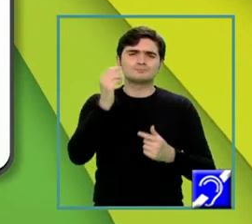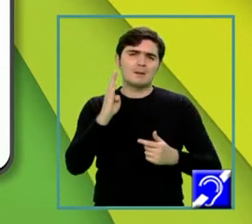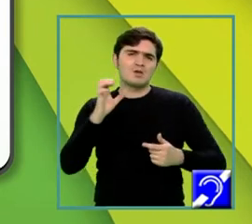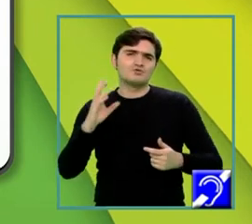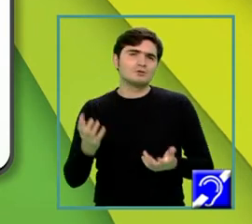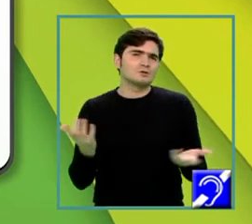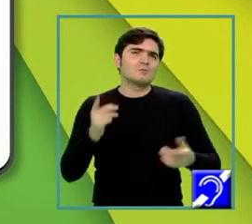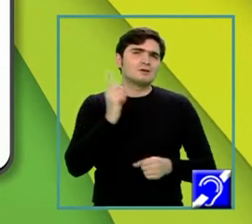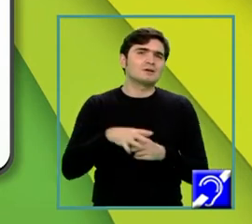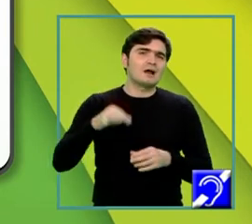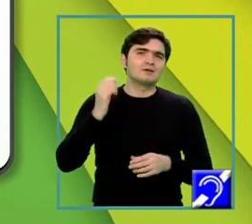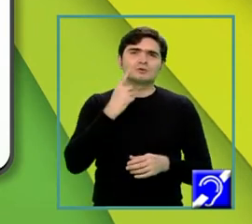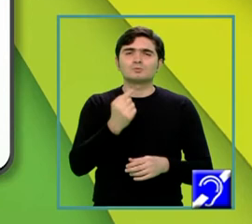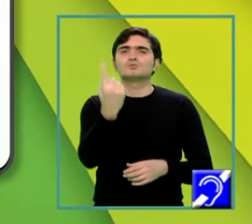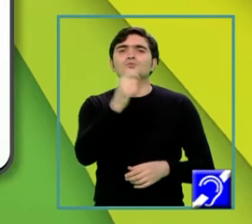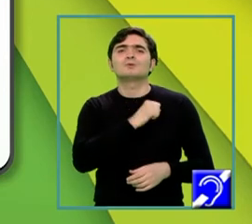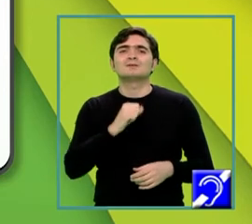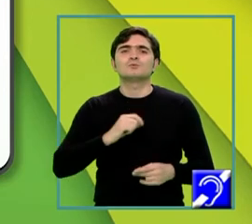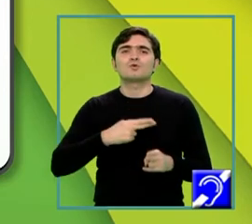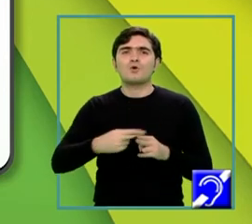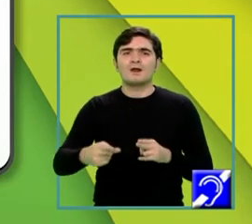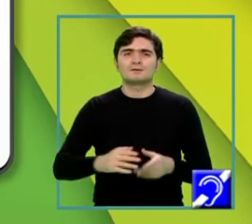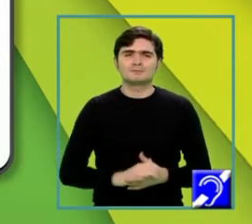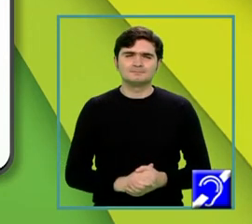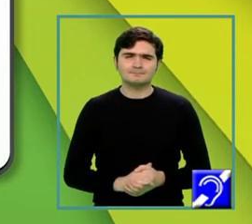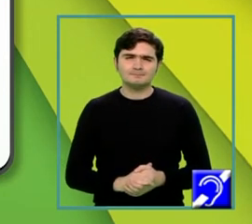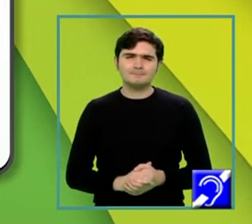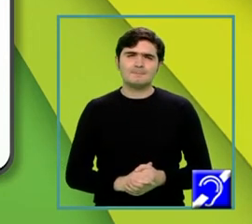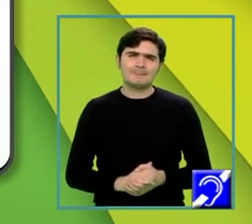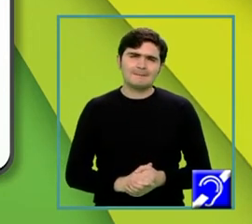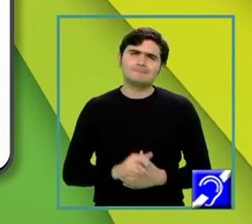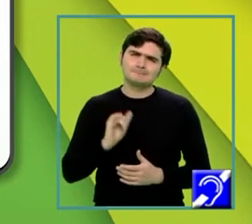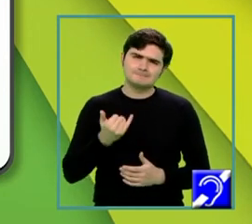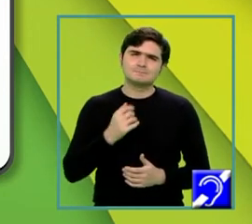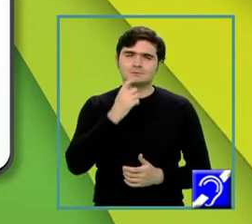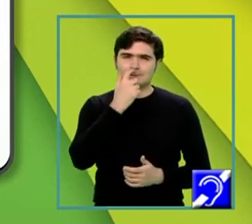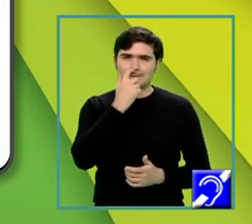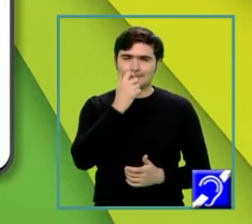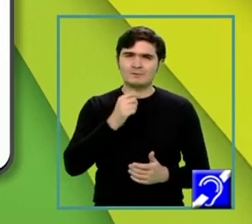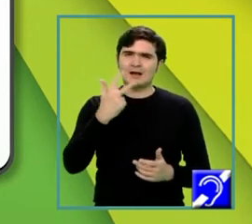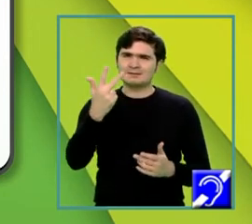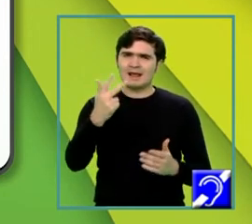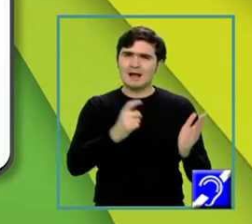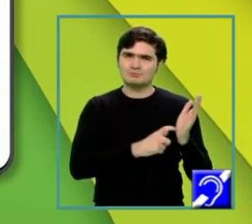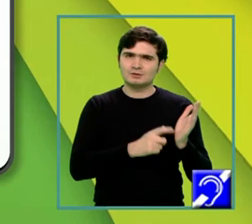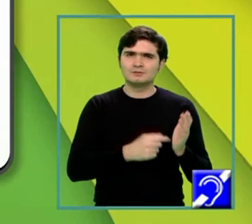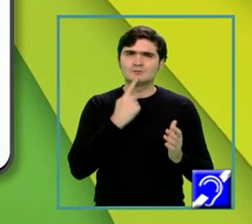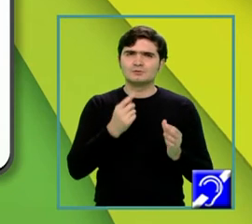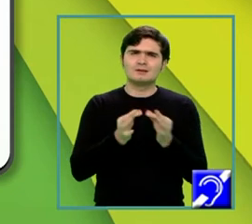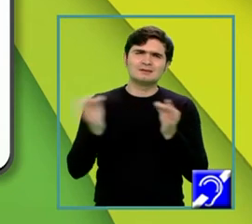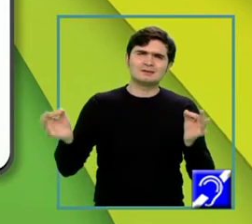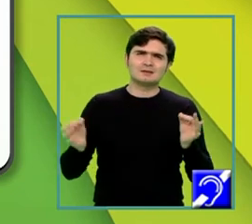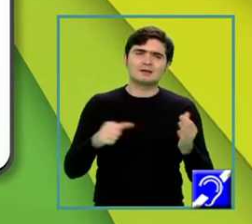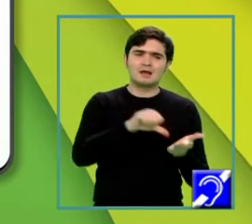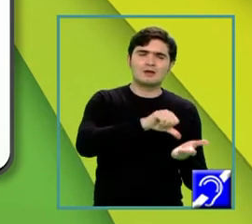voi trebuie să alegeți răspunsul, singur răspuns corect. Și la a treia cerință, distanța de la